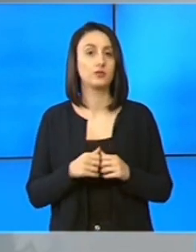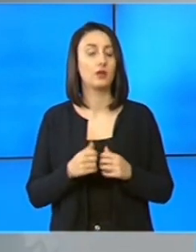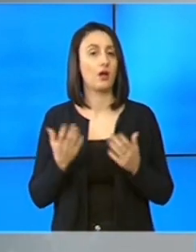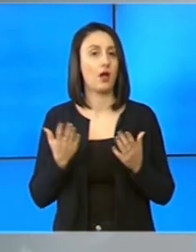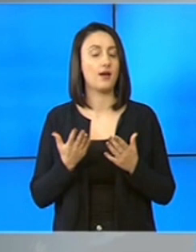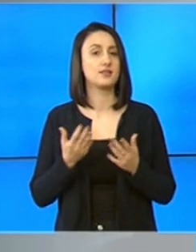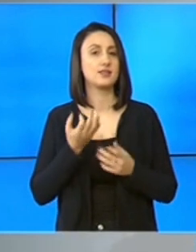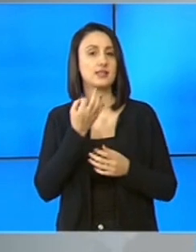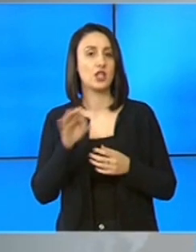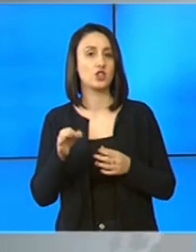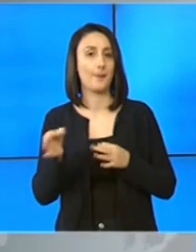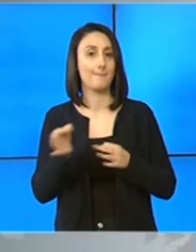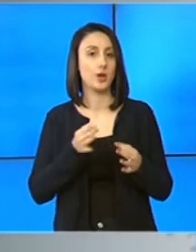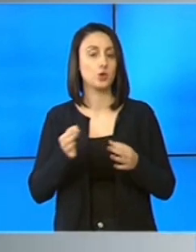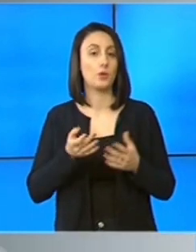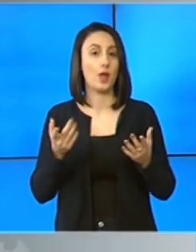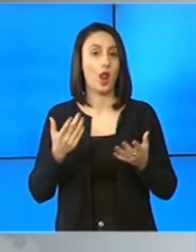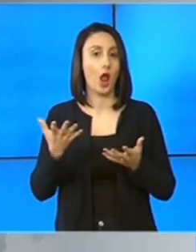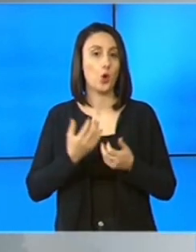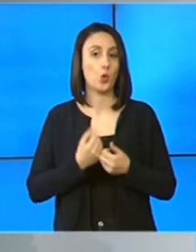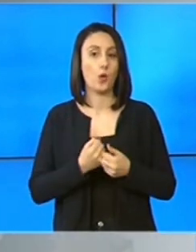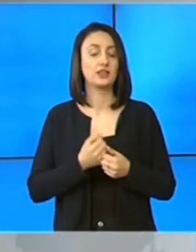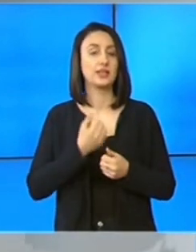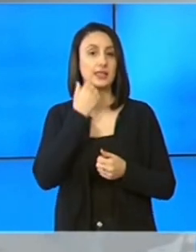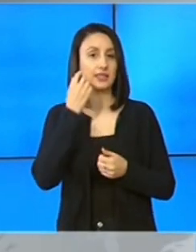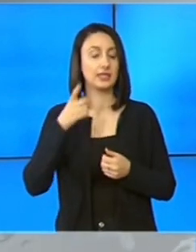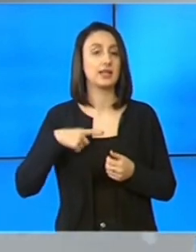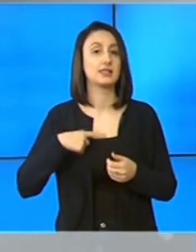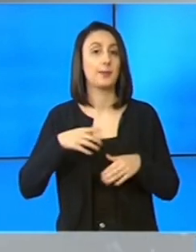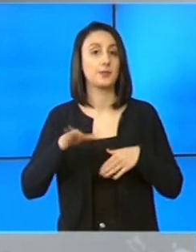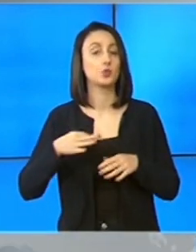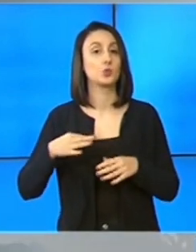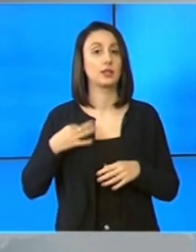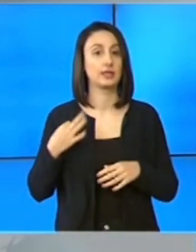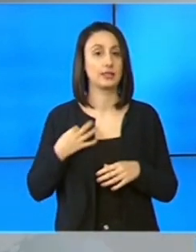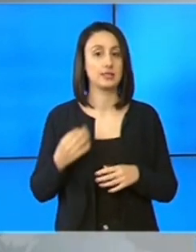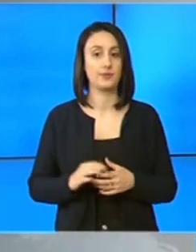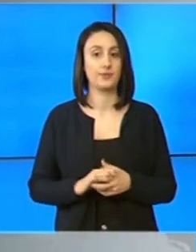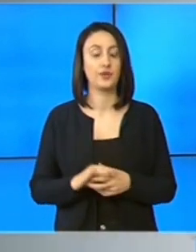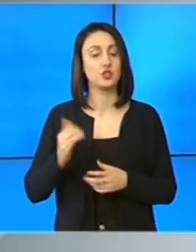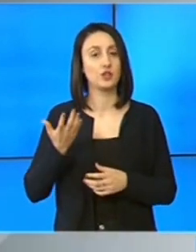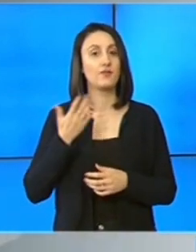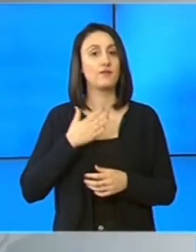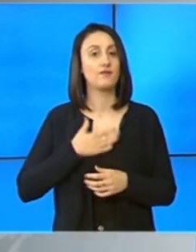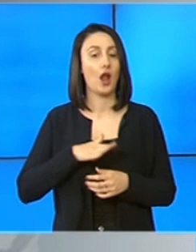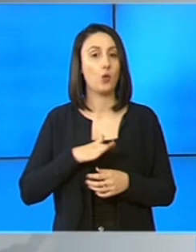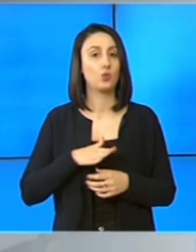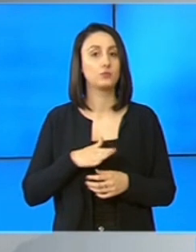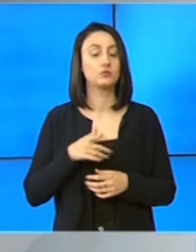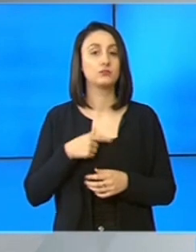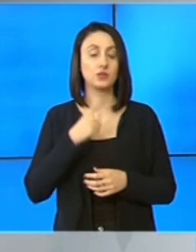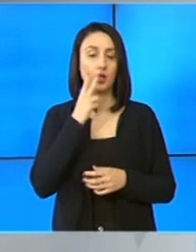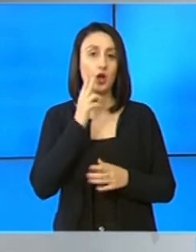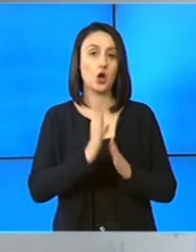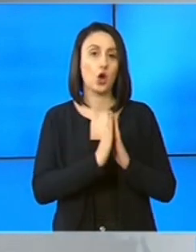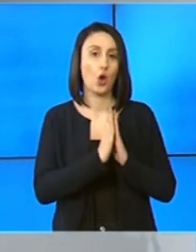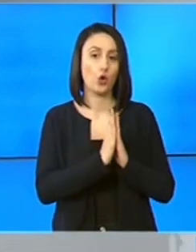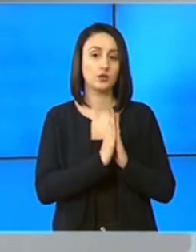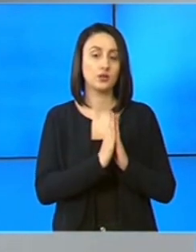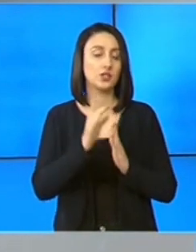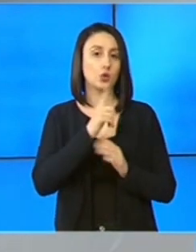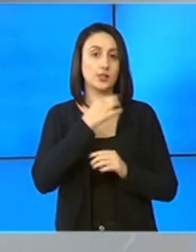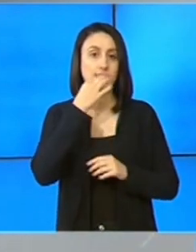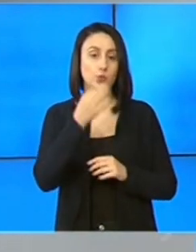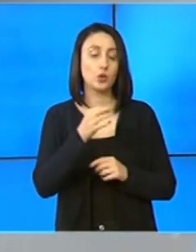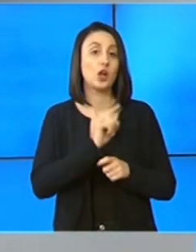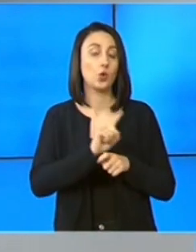că are 10 măsuri concrete pe care le-a luat de când este ministrul sănătății, și aș vrea să rog să nu